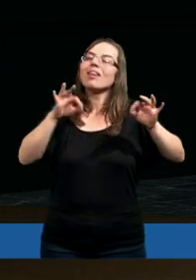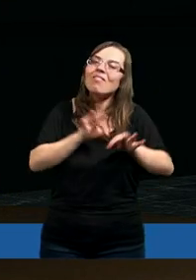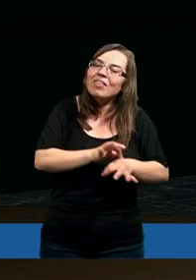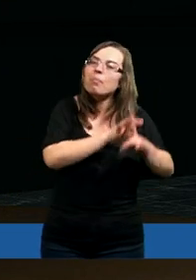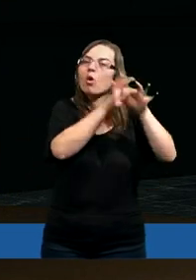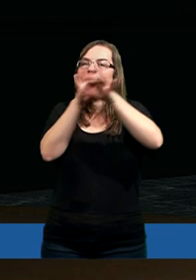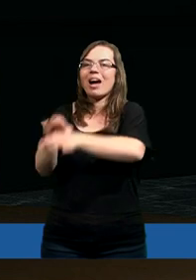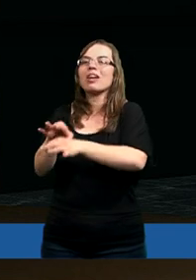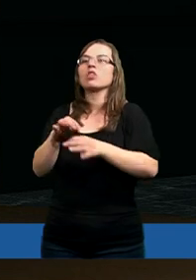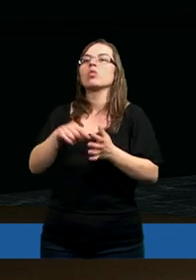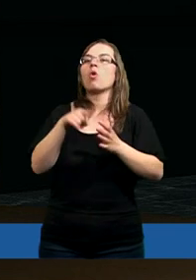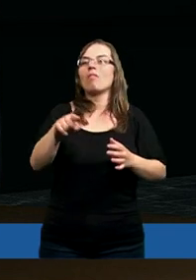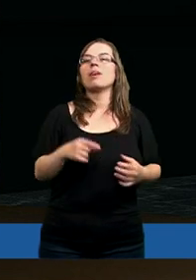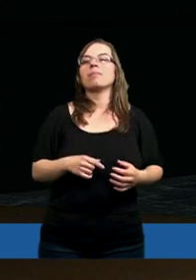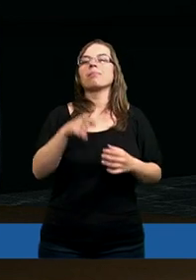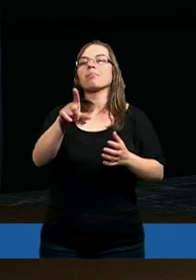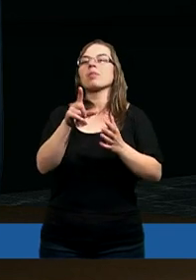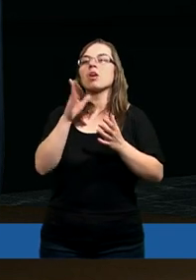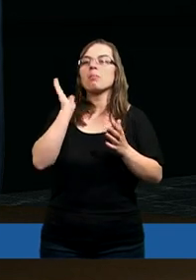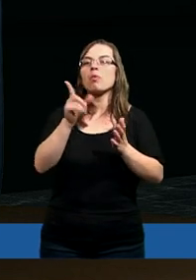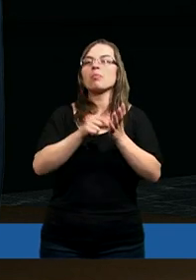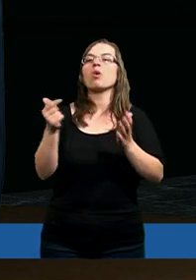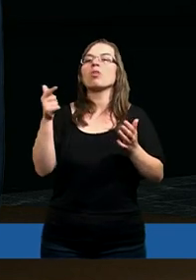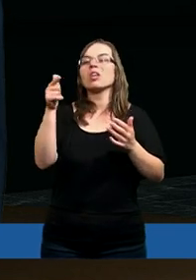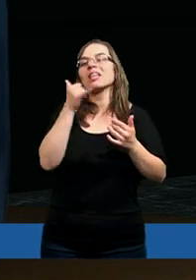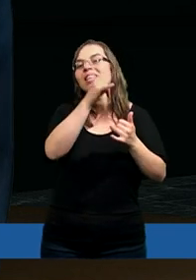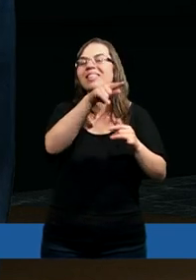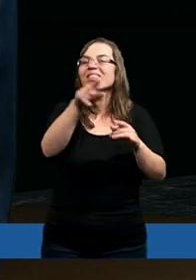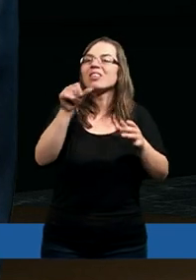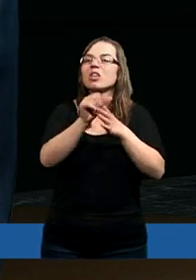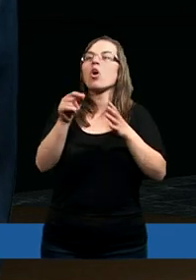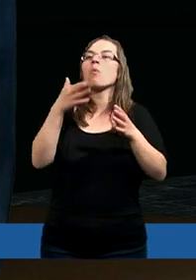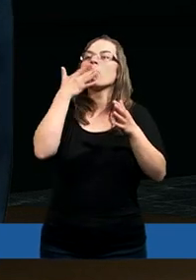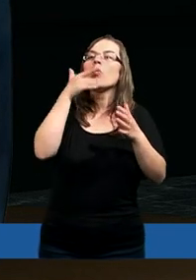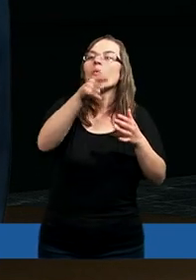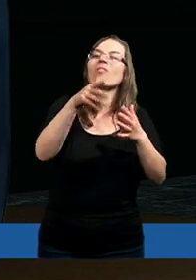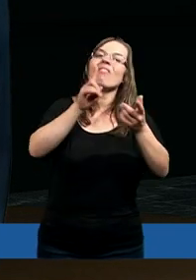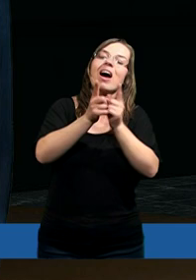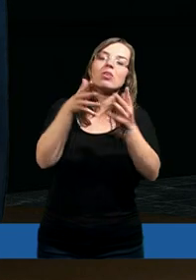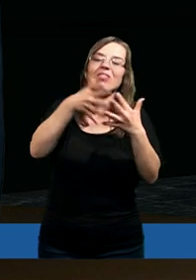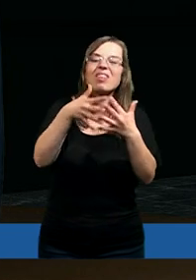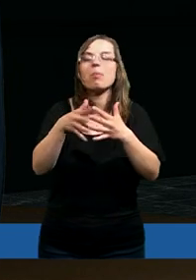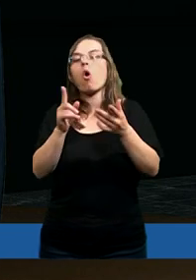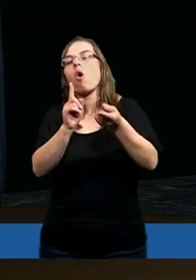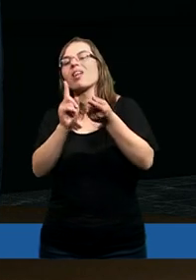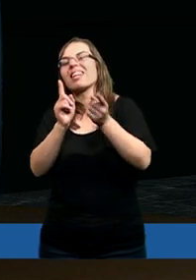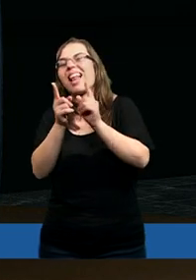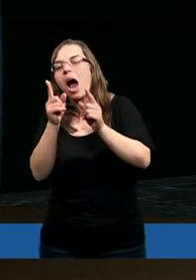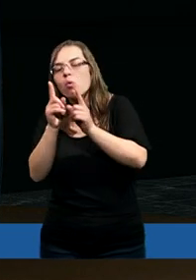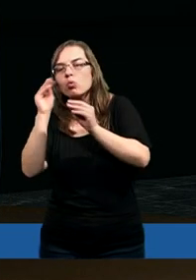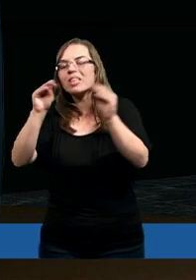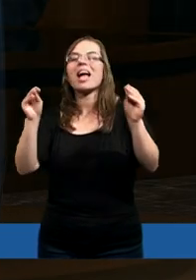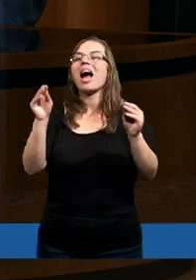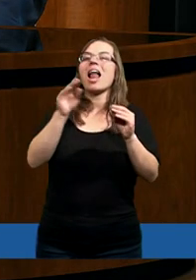wyprowadziła. No a teraz znów przychodzą fałszywi nauczyciele. To nie tak, to nie trzeba, aż